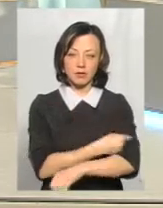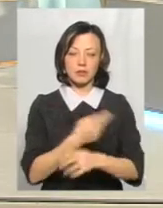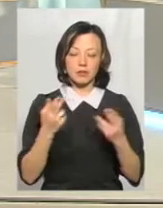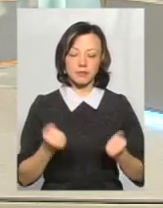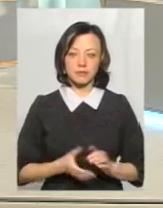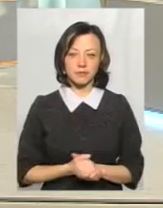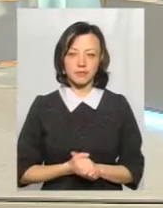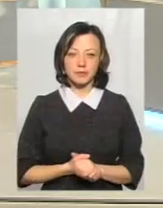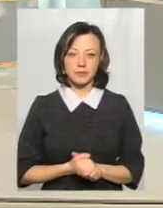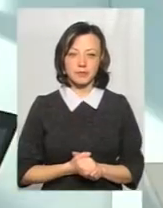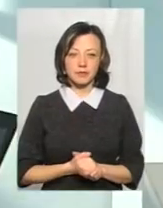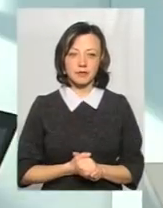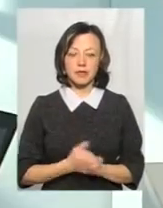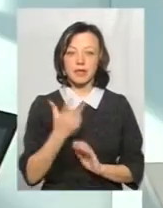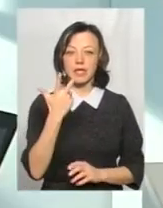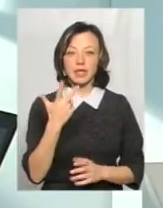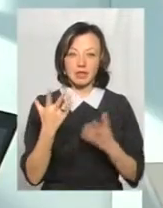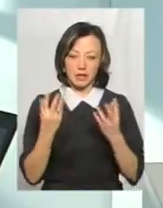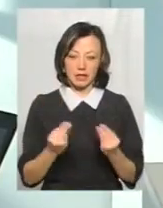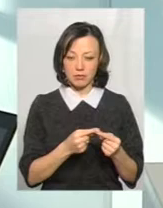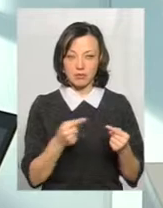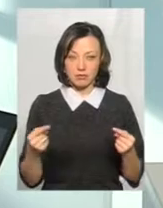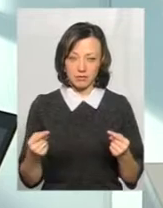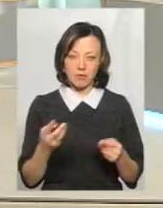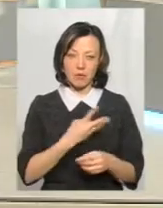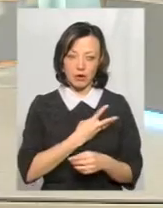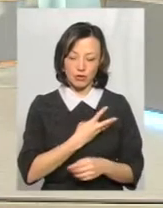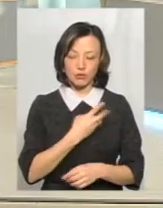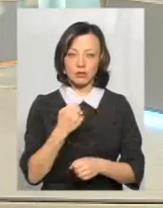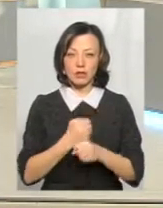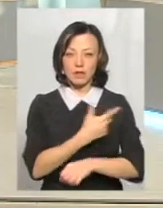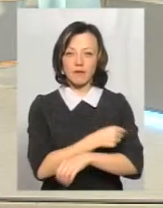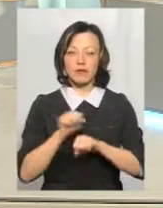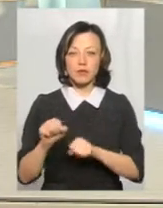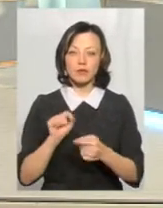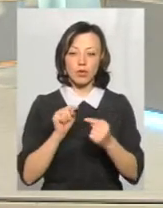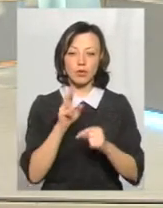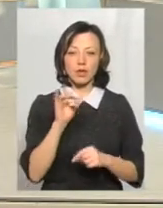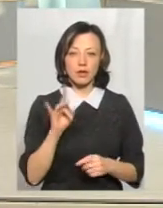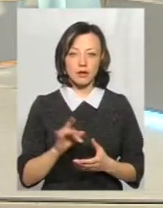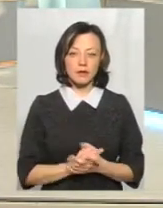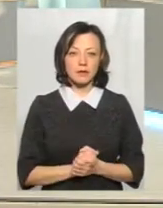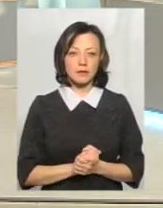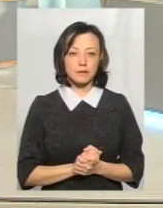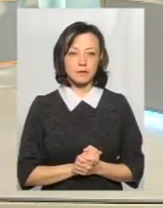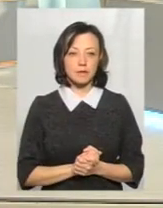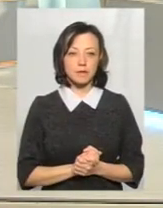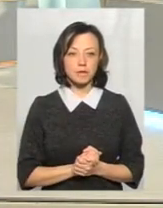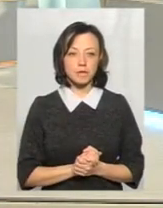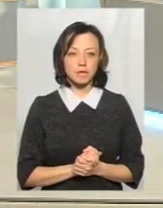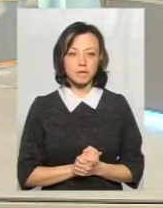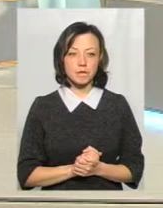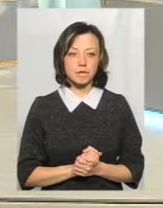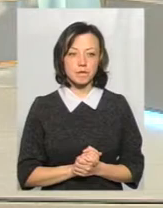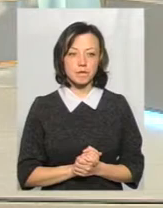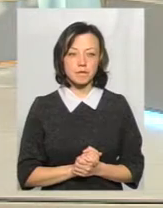зробити, так. На протязі трьох діб. Дякую. Давайте, от наш глядач зачепив цікаву тему. З приводу цих